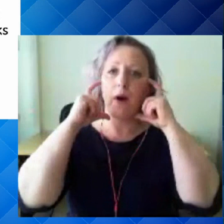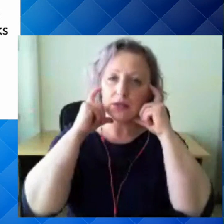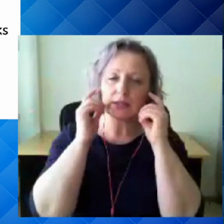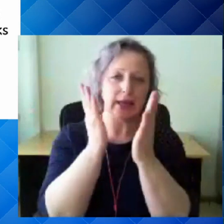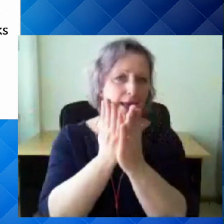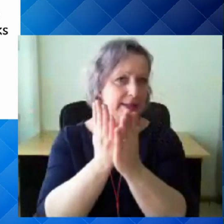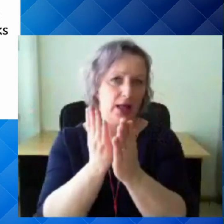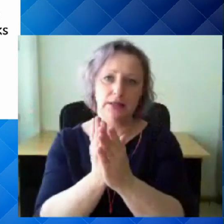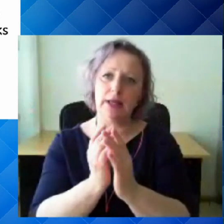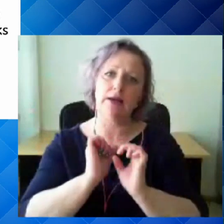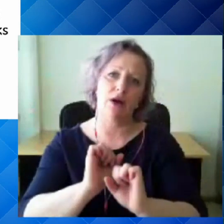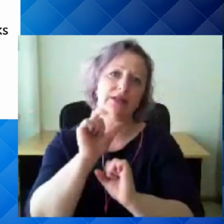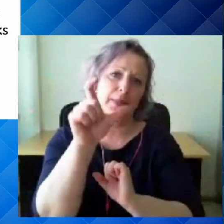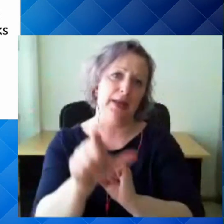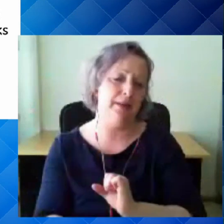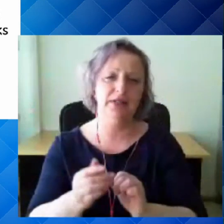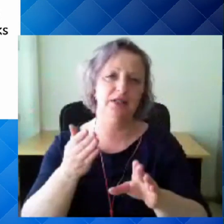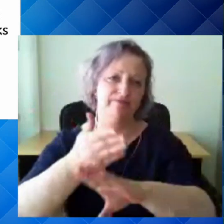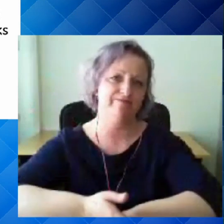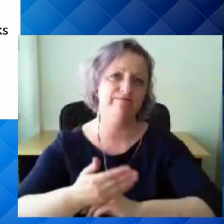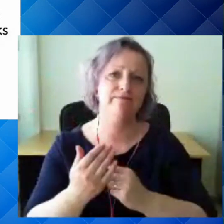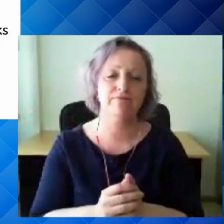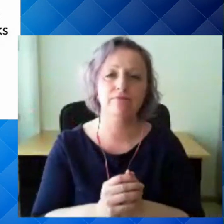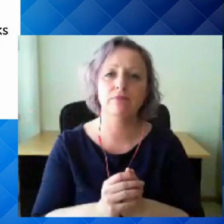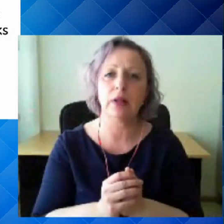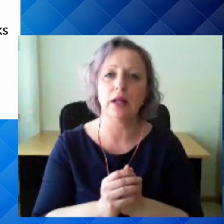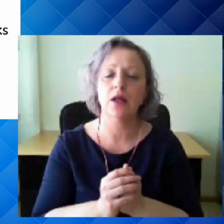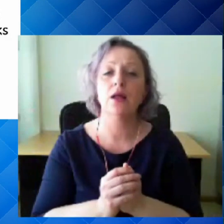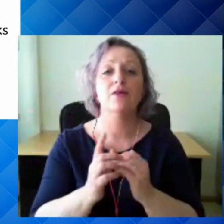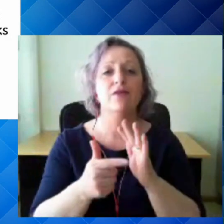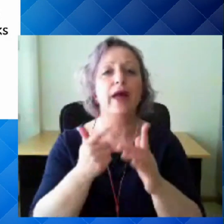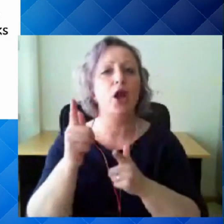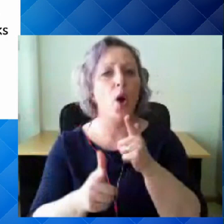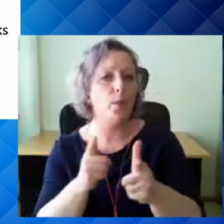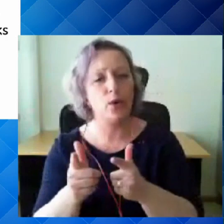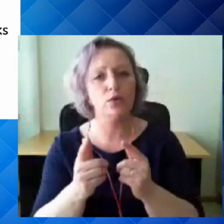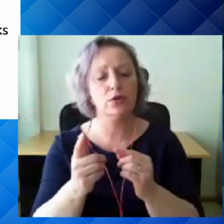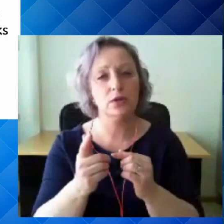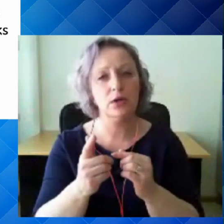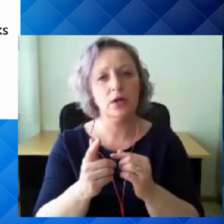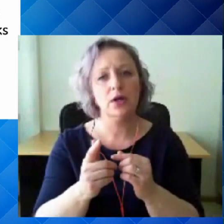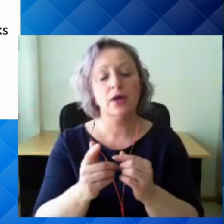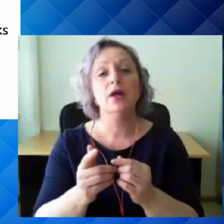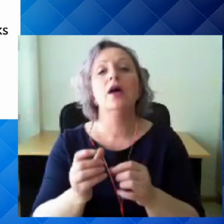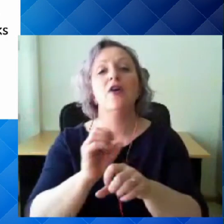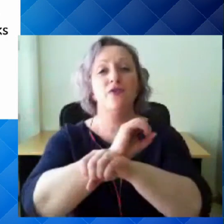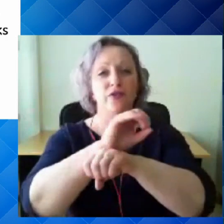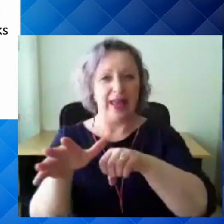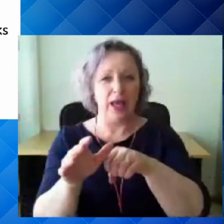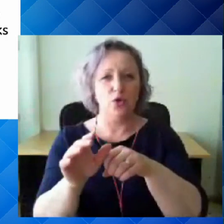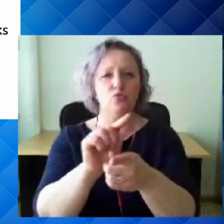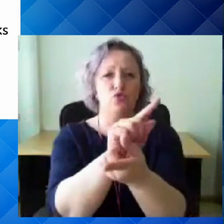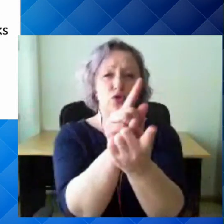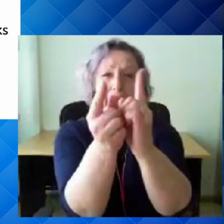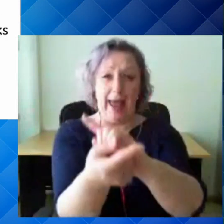kaitseb inimest täiendavalt. Ja muidugi viiruse muteerumised teema on ka väga